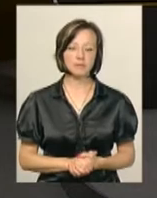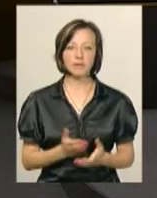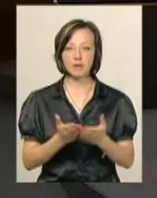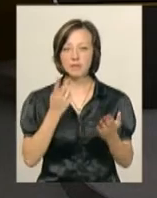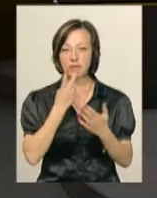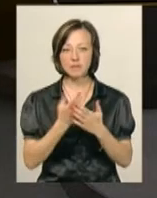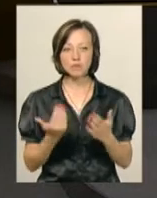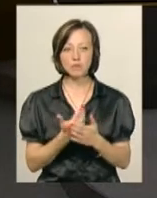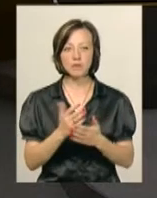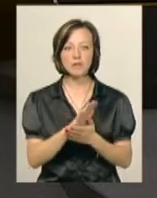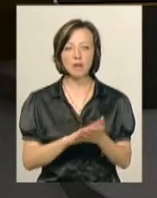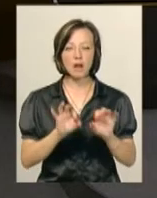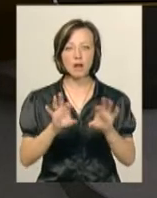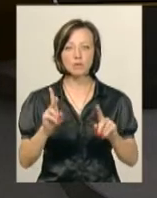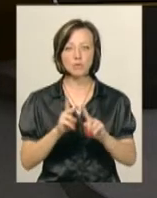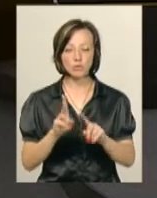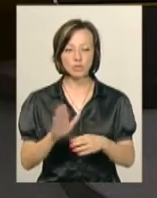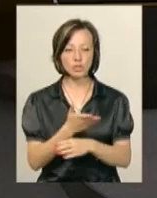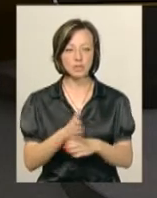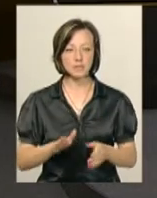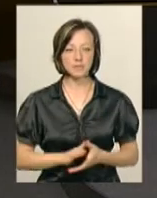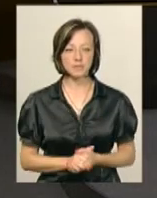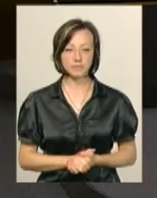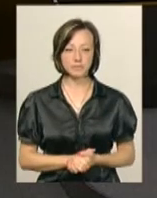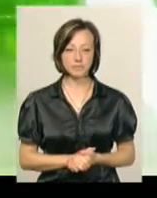Ви дивитеся новини. Далі анонс їх другої частини.